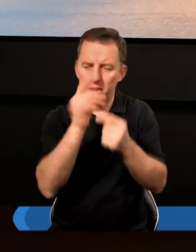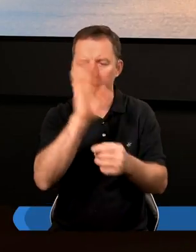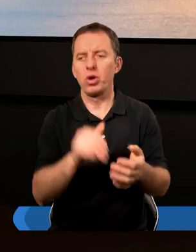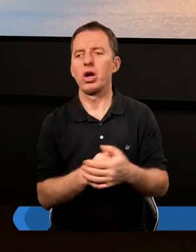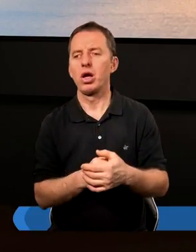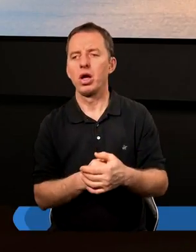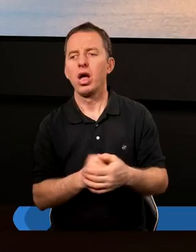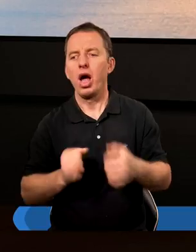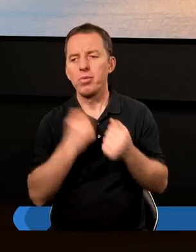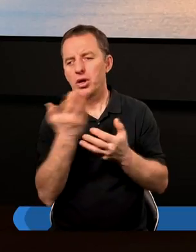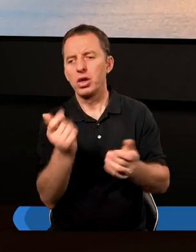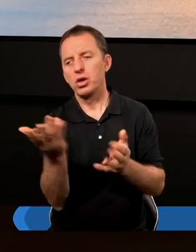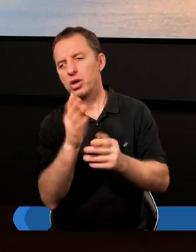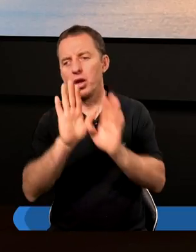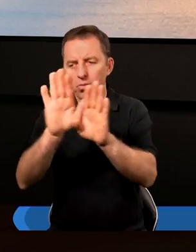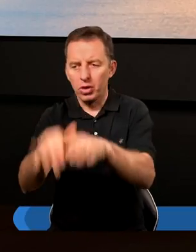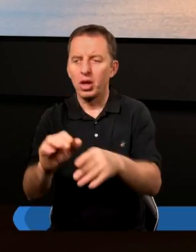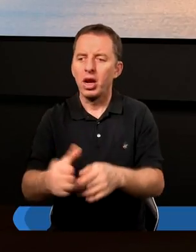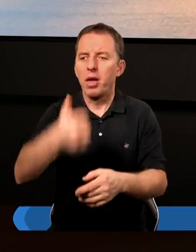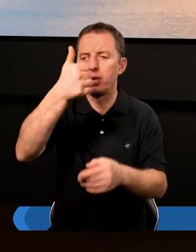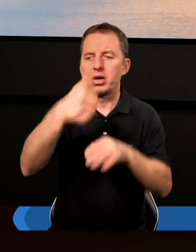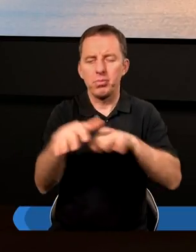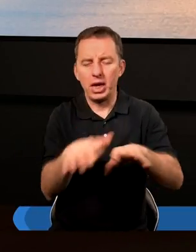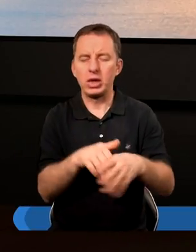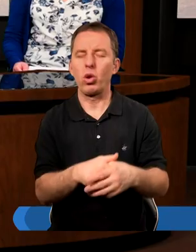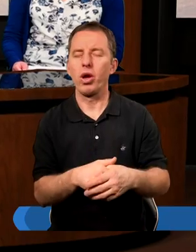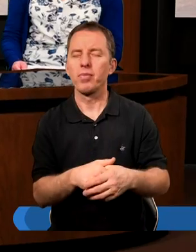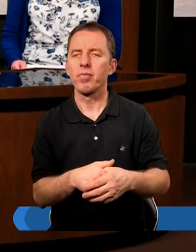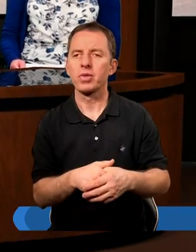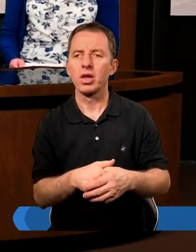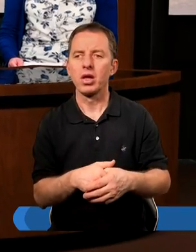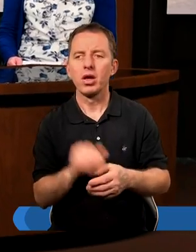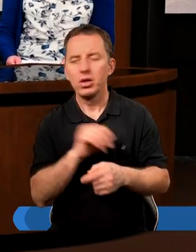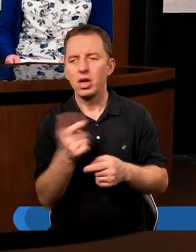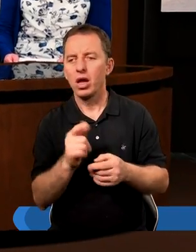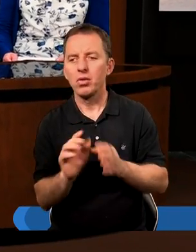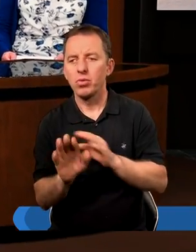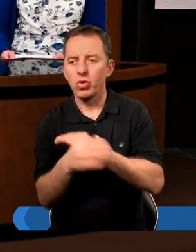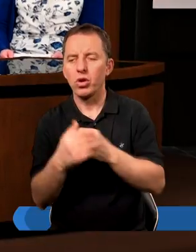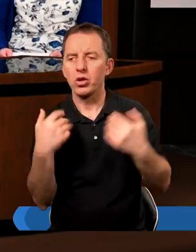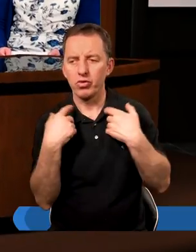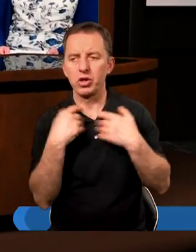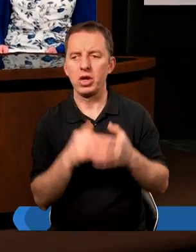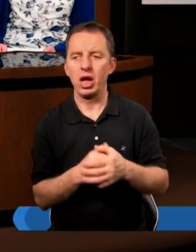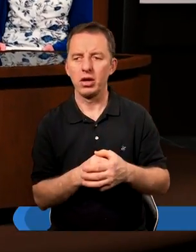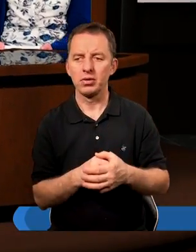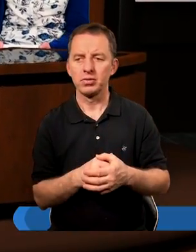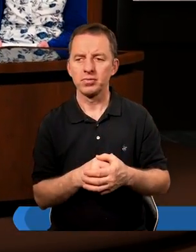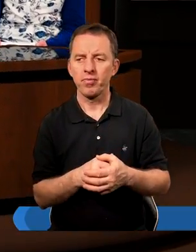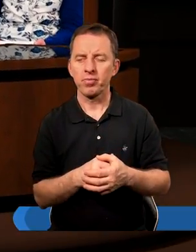Pana Boga, żeby jednak gdzieś Go postawić na pierwszym miejscu, a nie z próżności, o której już wspomniałam.